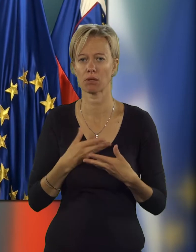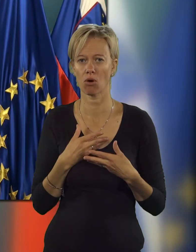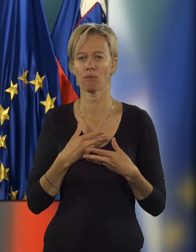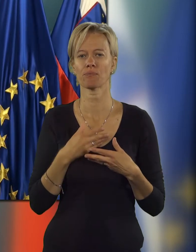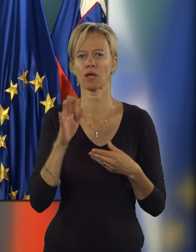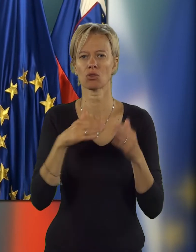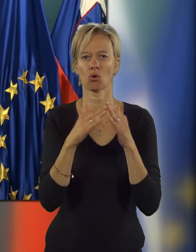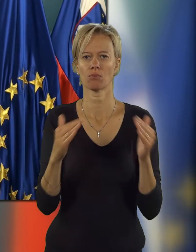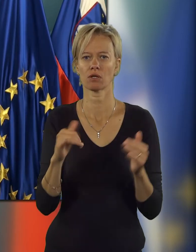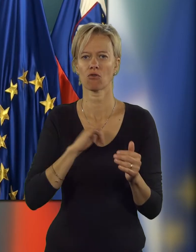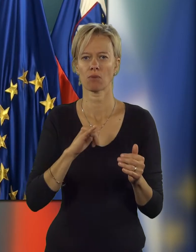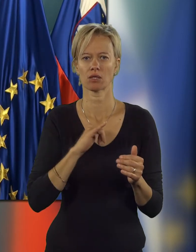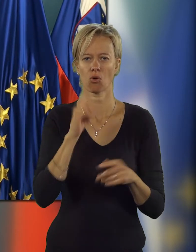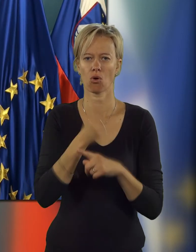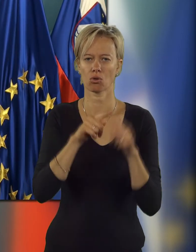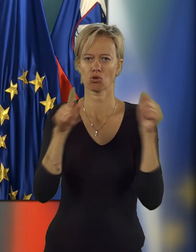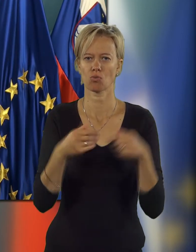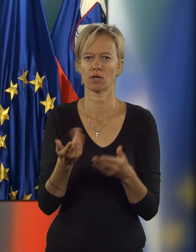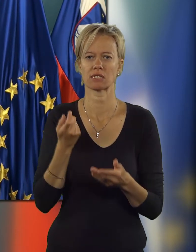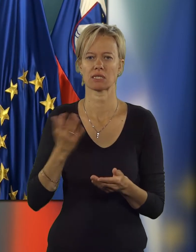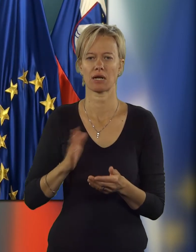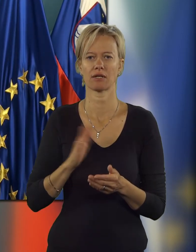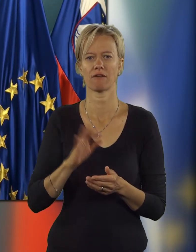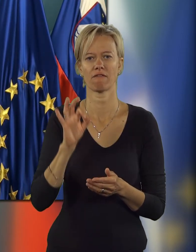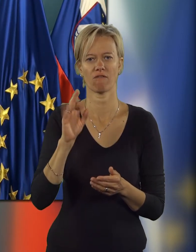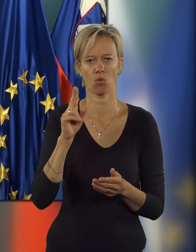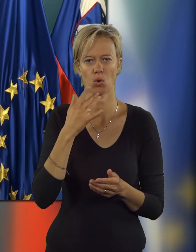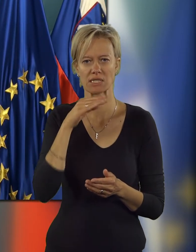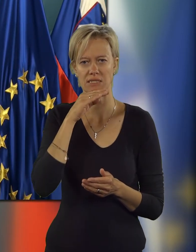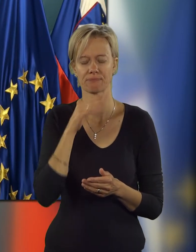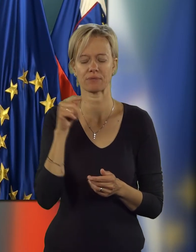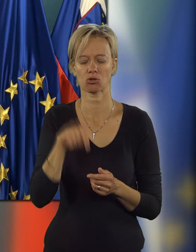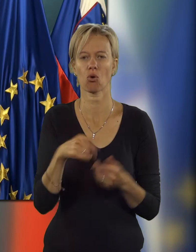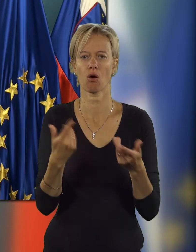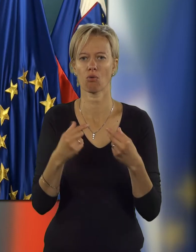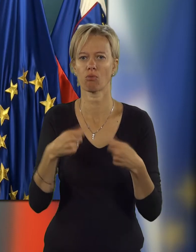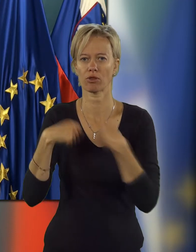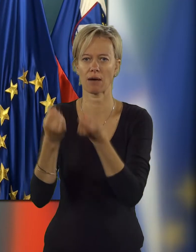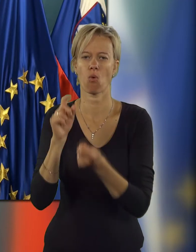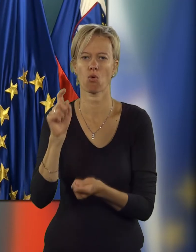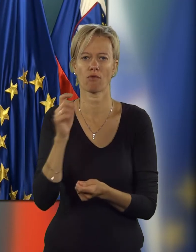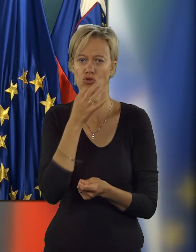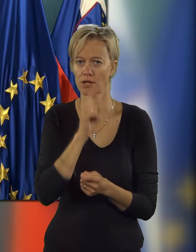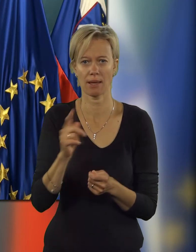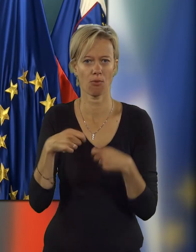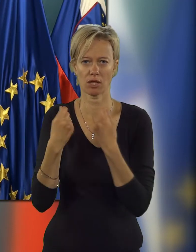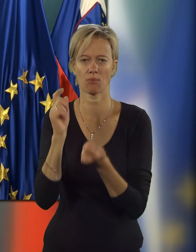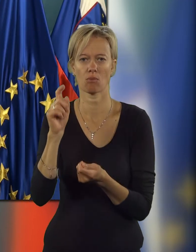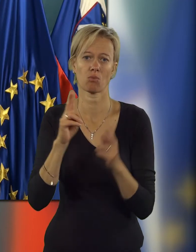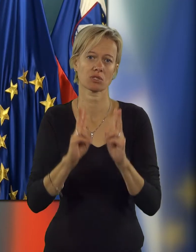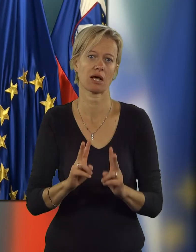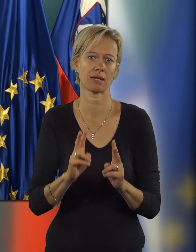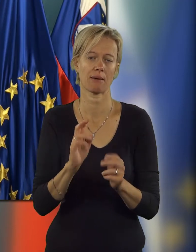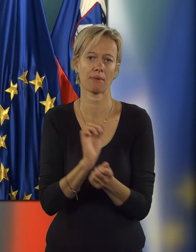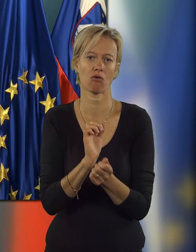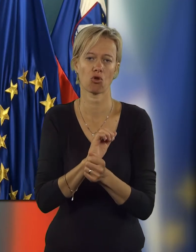dobimo na dom informativno odločbo strani FURSA, na njo lahko podamo vgovor, vokolikor ne podamo